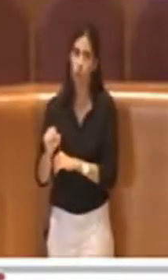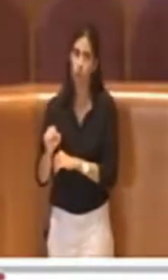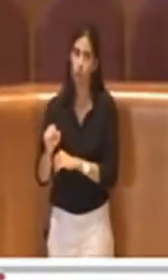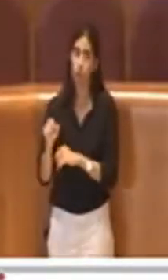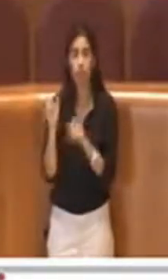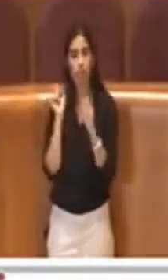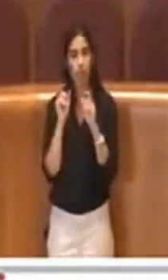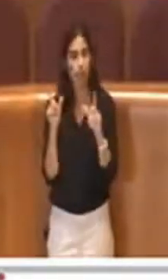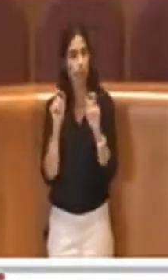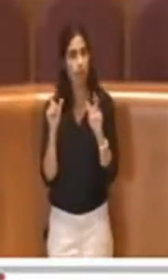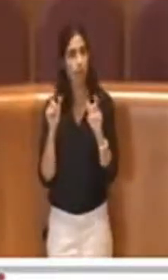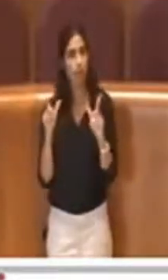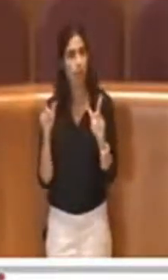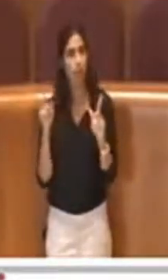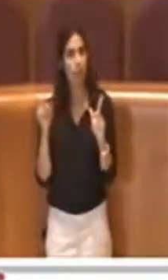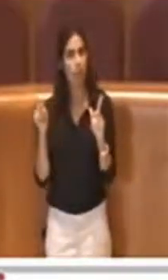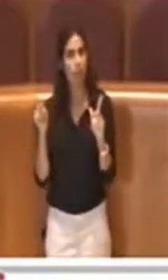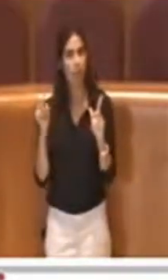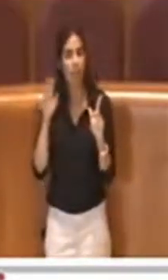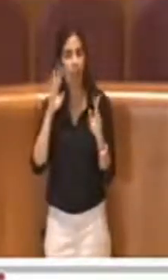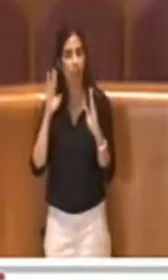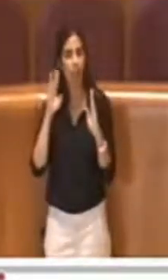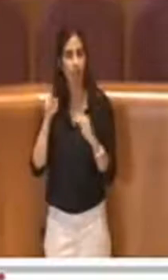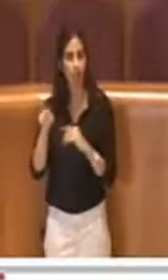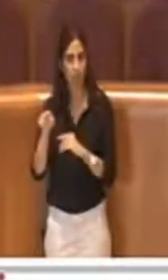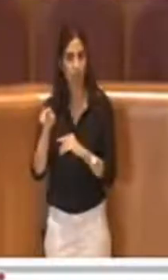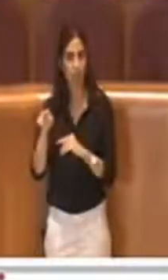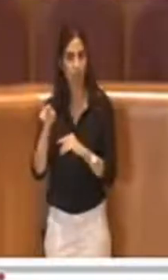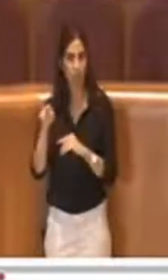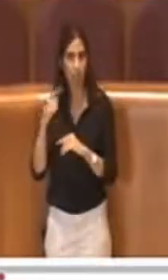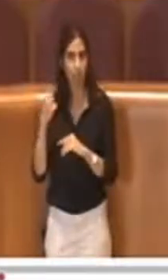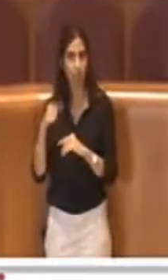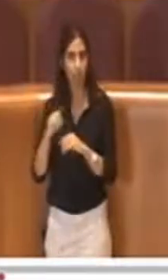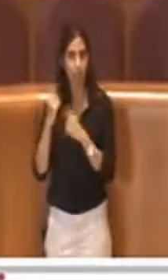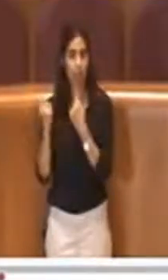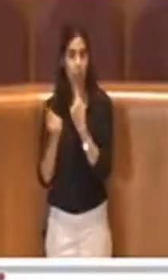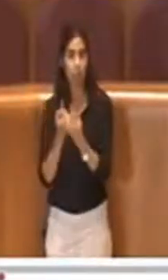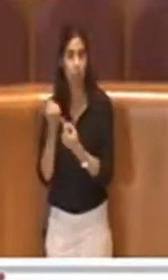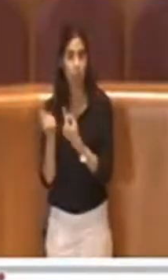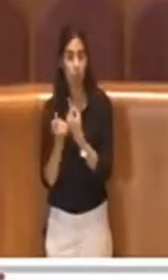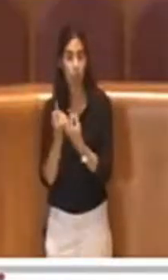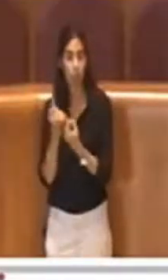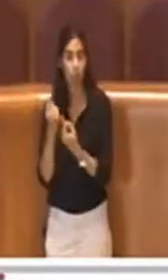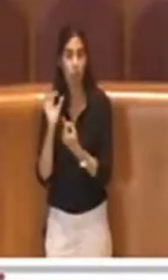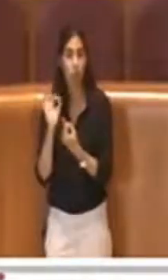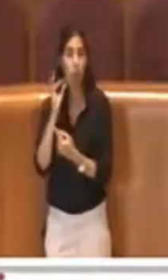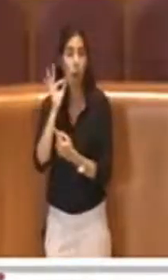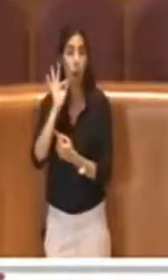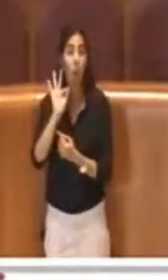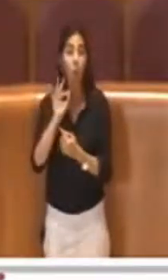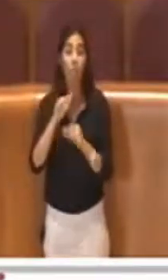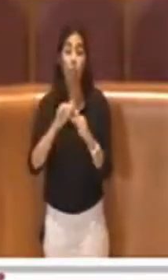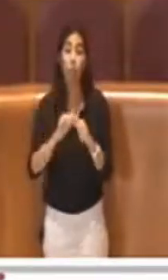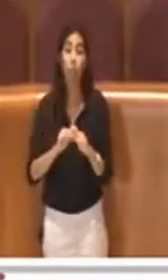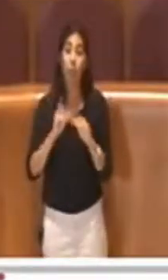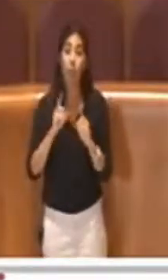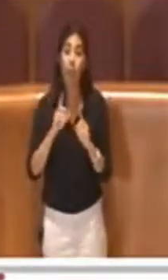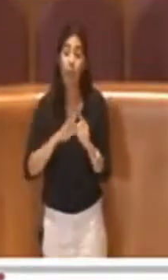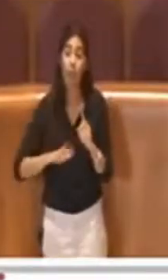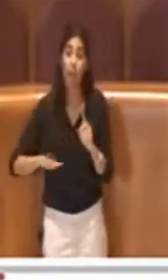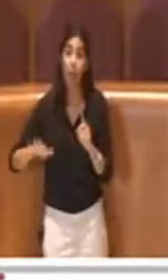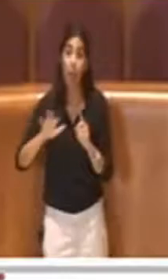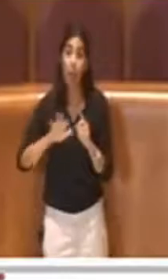questa questione proprio per la tutela dell'ambiente, la tutela anche e